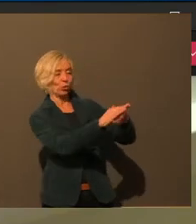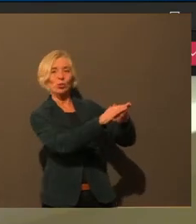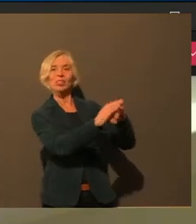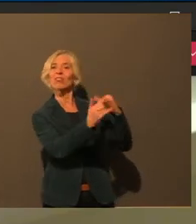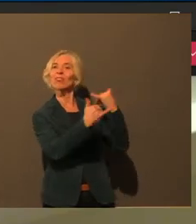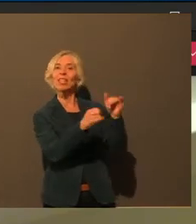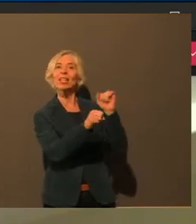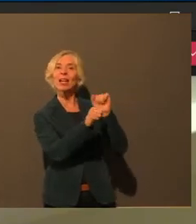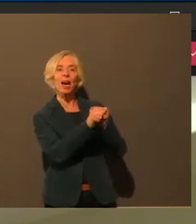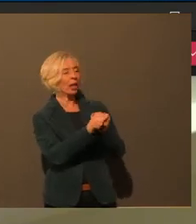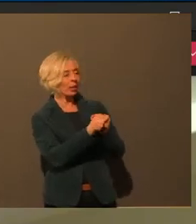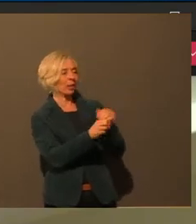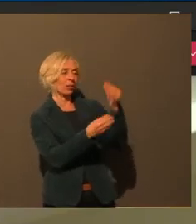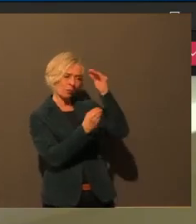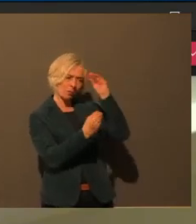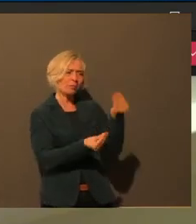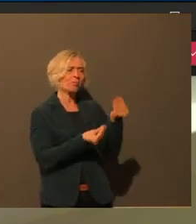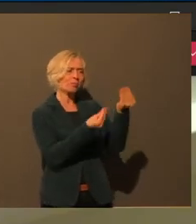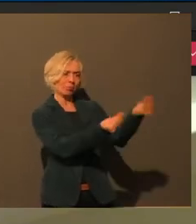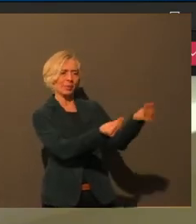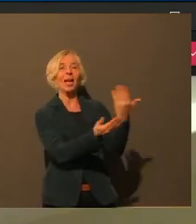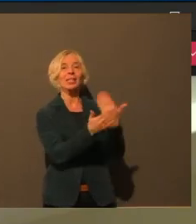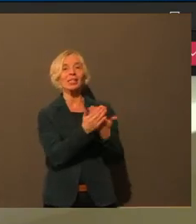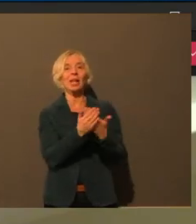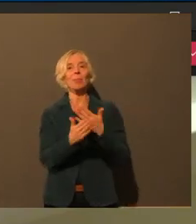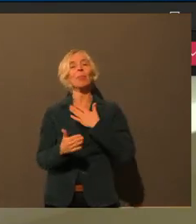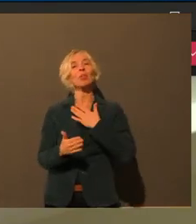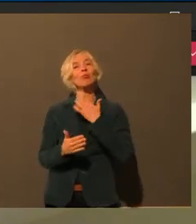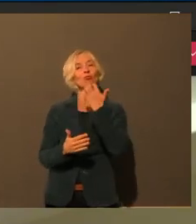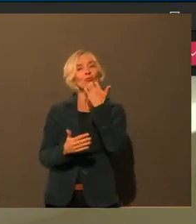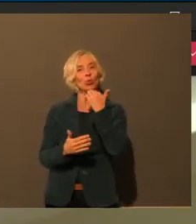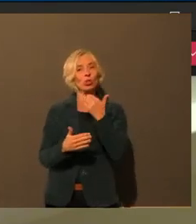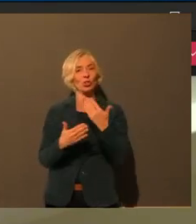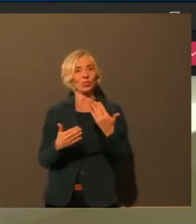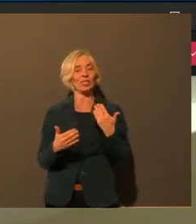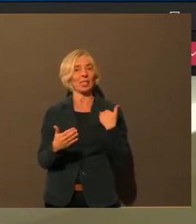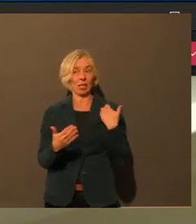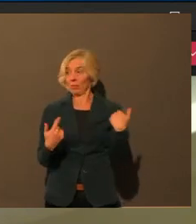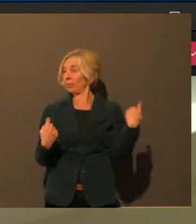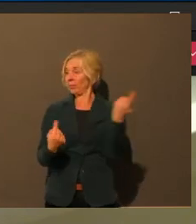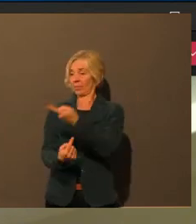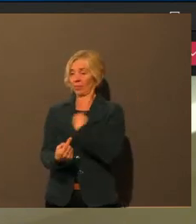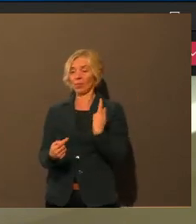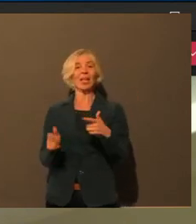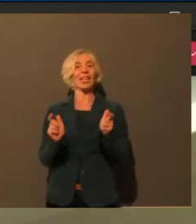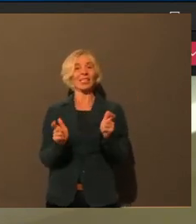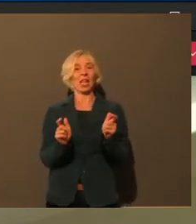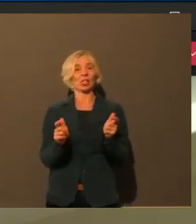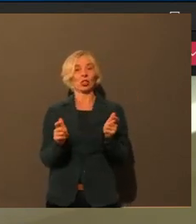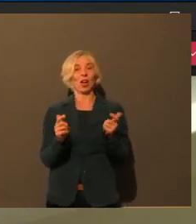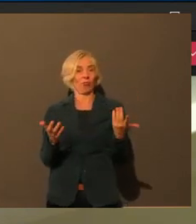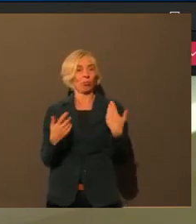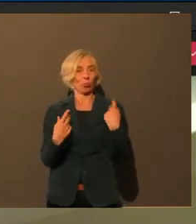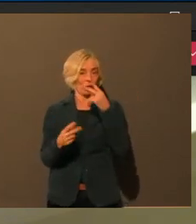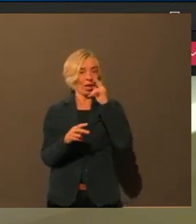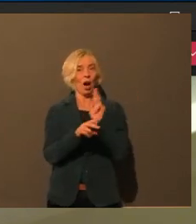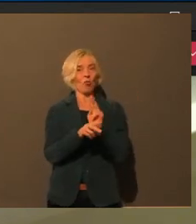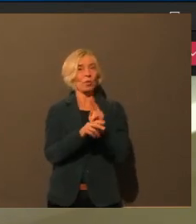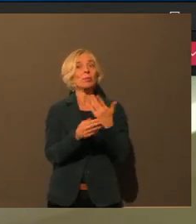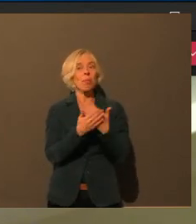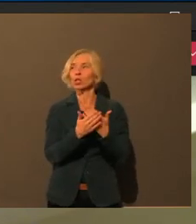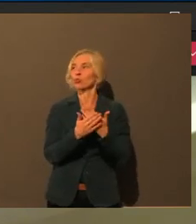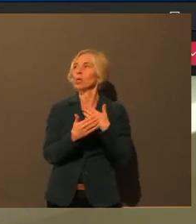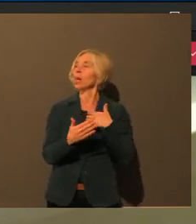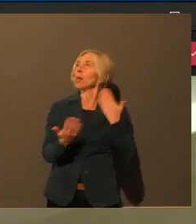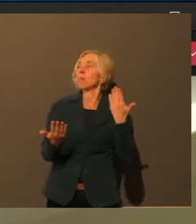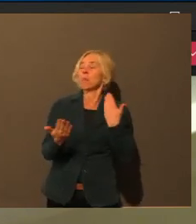mit Blick auf unsere Gesellschaft als solches, wenn ich weiß, oh Mensch, meine Nachbarin habe ich jetzt schon ewig lang nicht mehr gesehen. Ich klingel jetzt